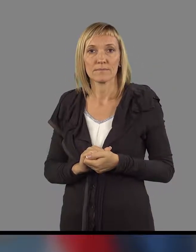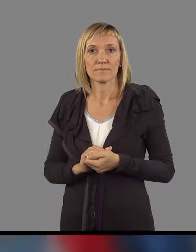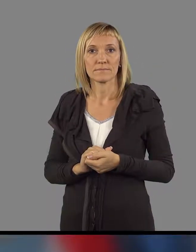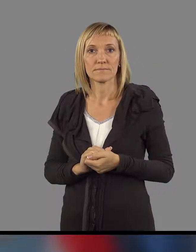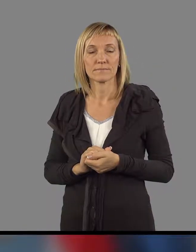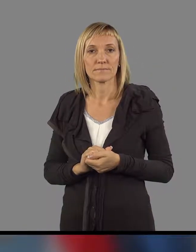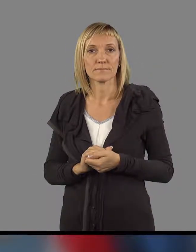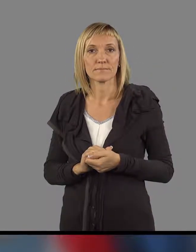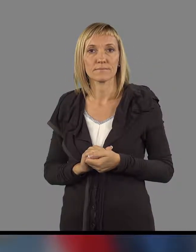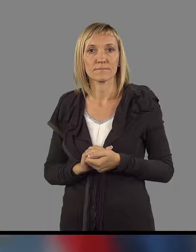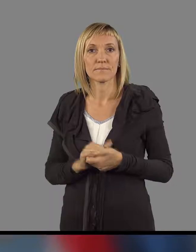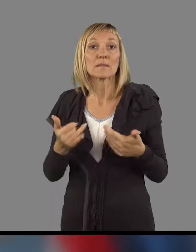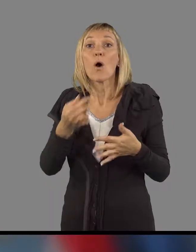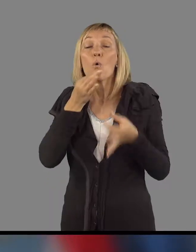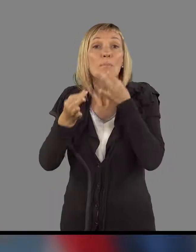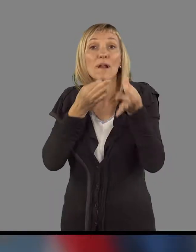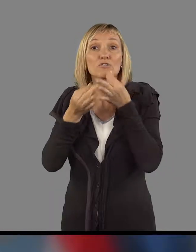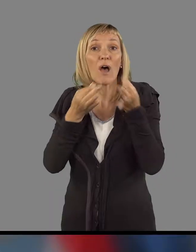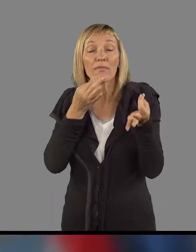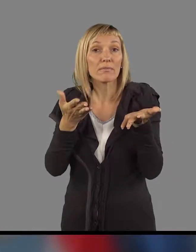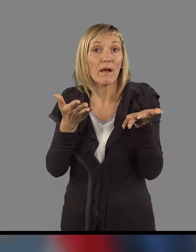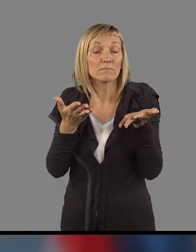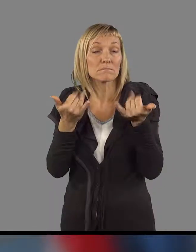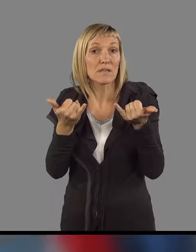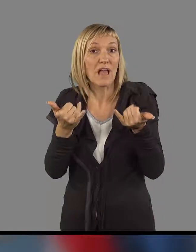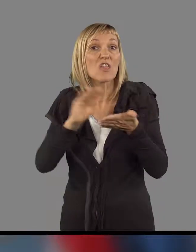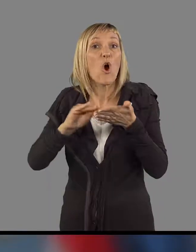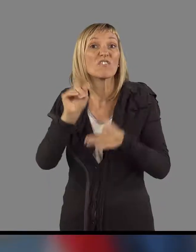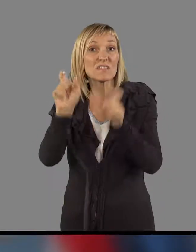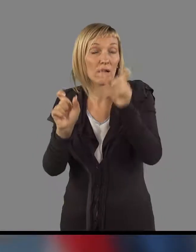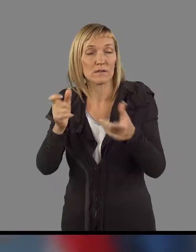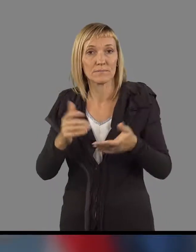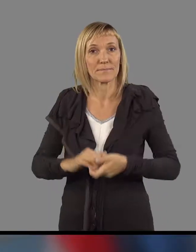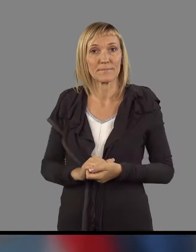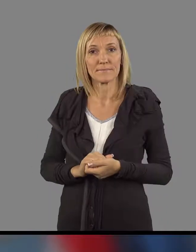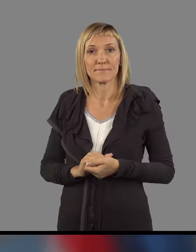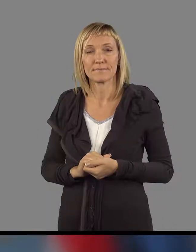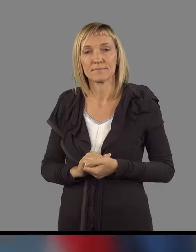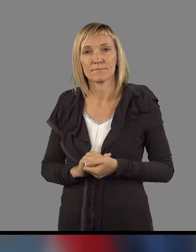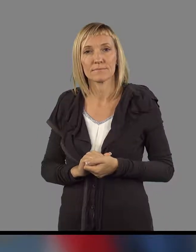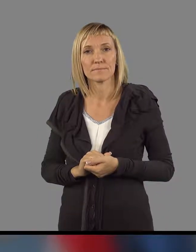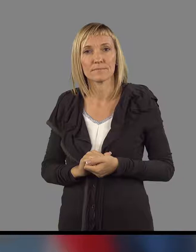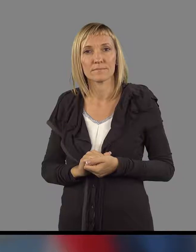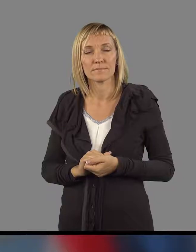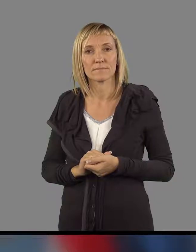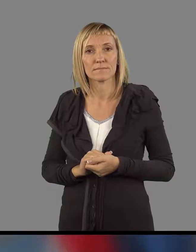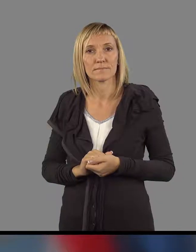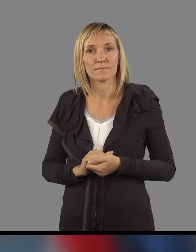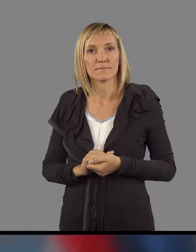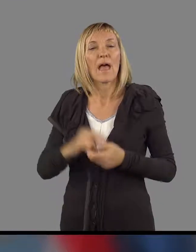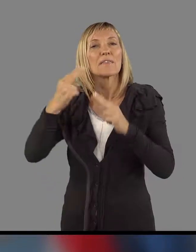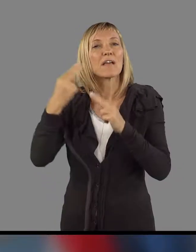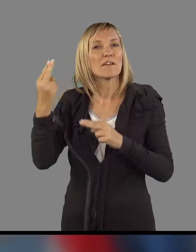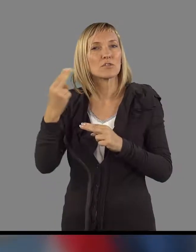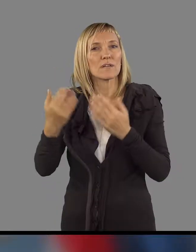Hvala, ministro. Vaše vprašanje je na točke te vlade, TV Slovenija, po tem kanala. Hvala, sredine zvonca Televizije